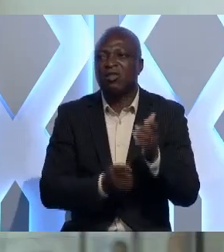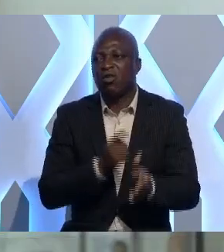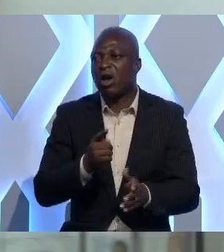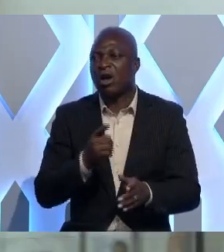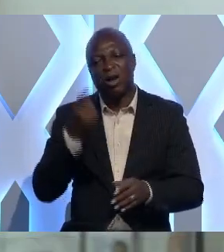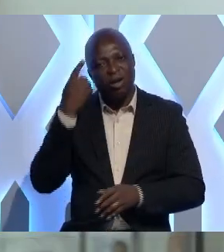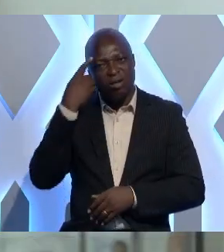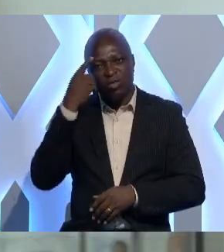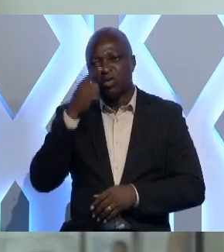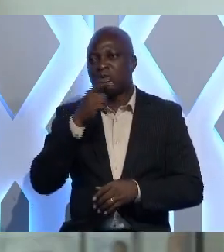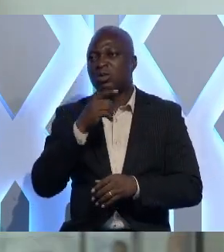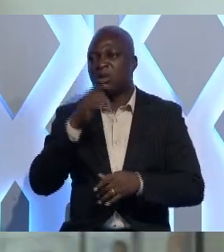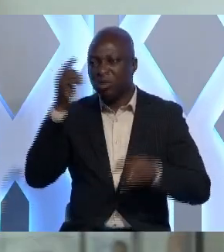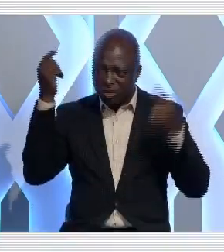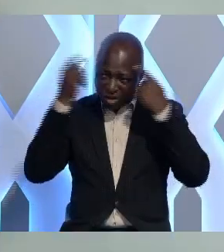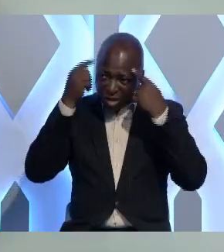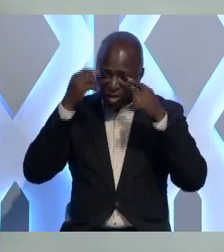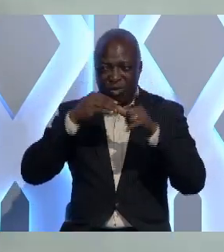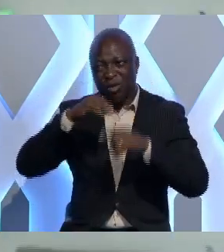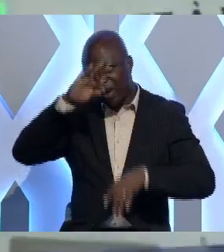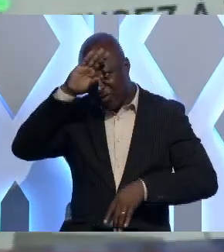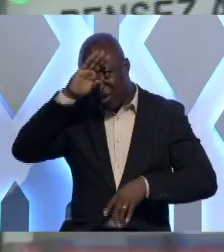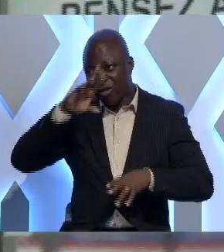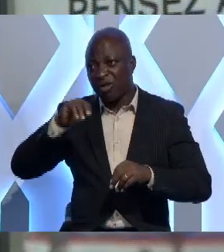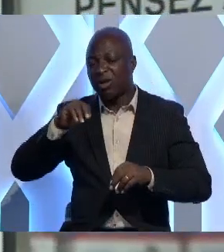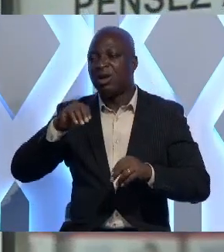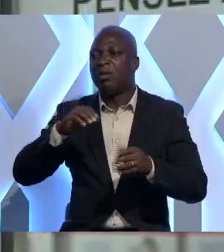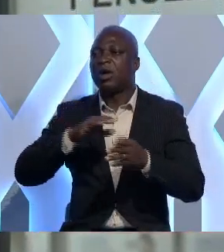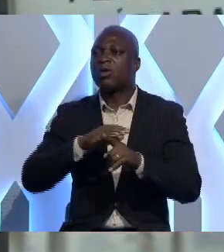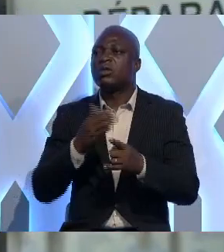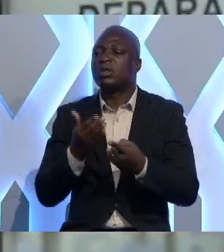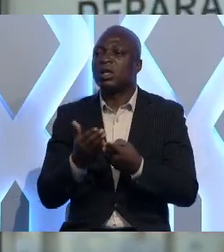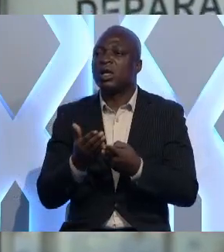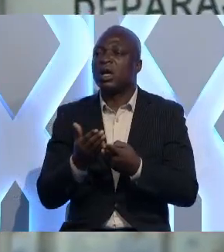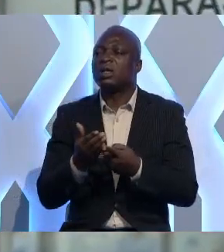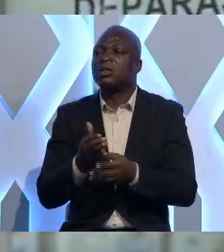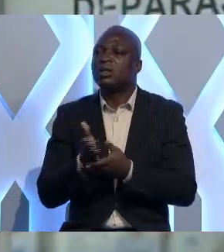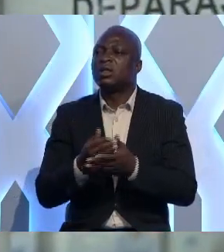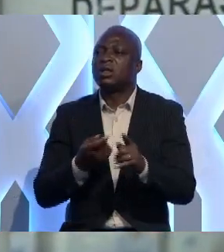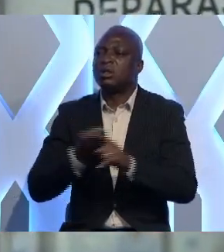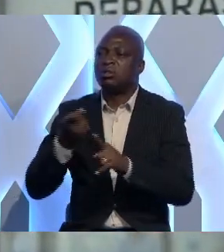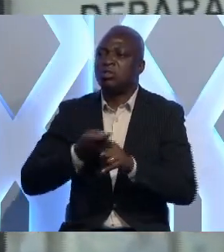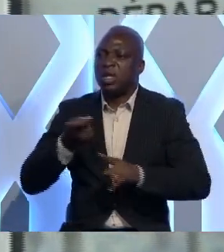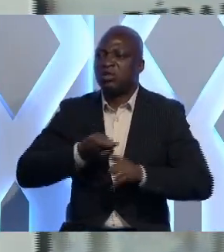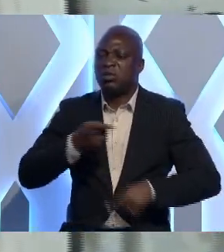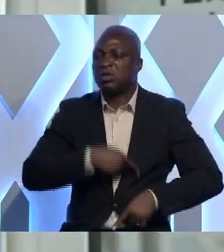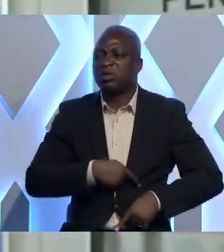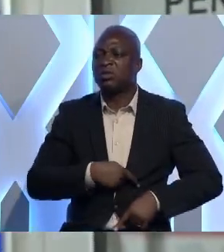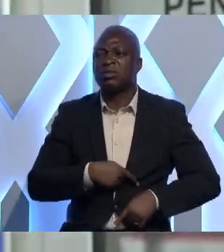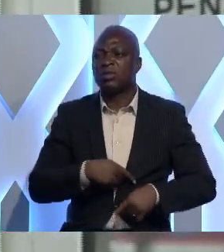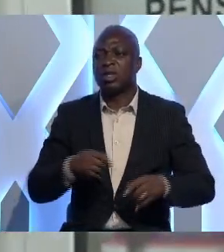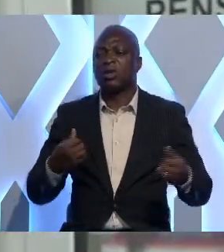pour le mot de tête ou bien la fièvre. Concernant l'antibiotique, ils refusent. Ils aident toujours